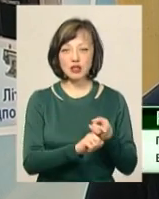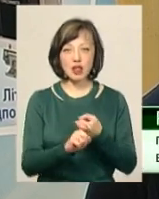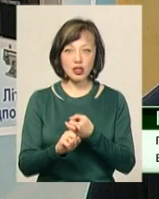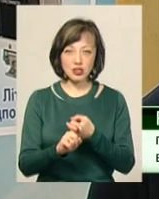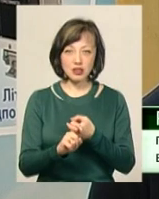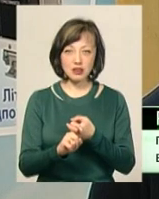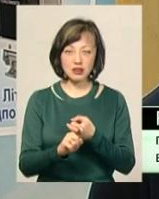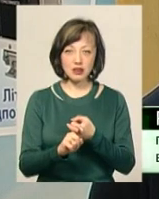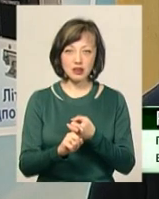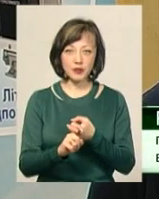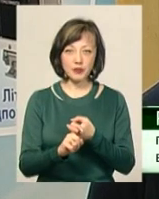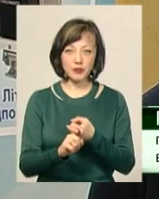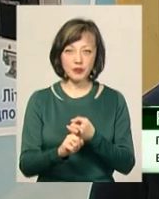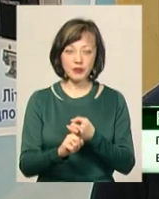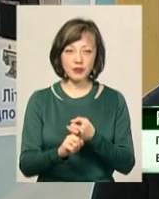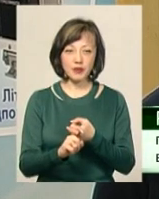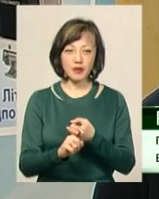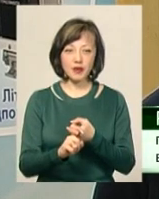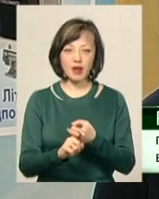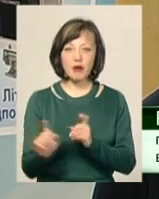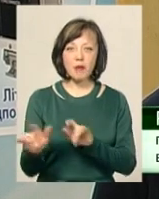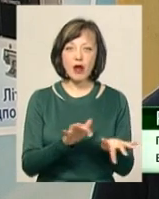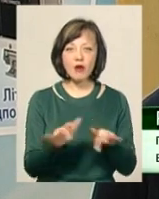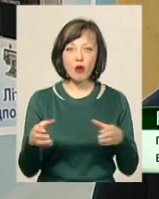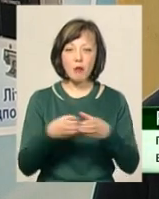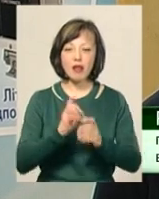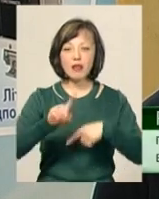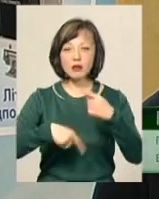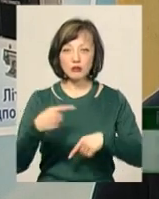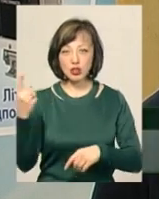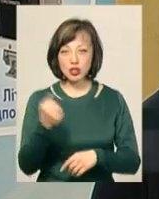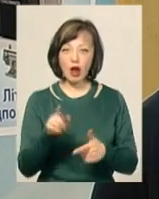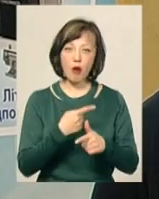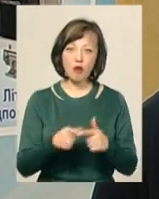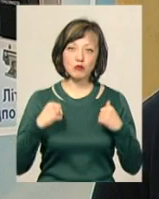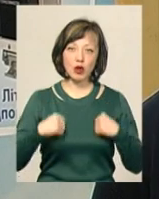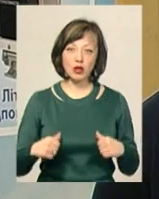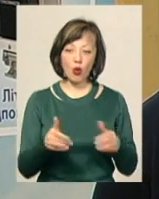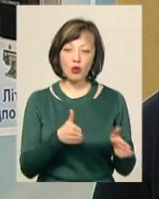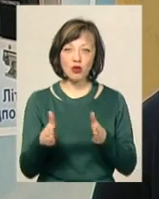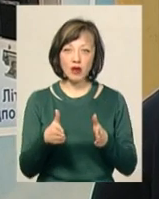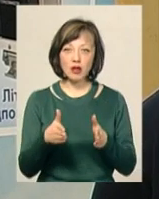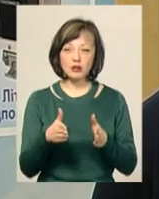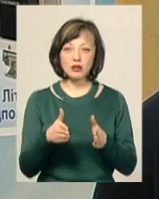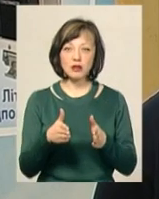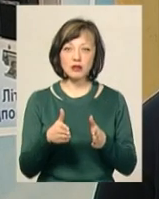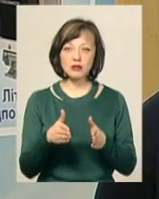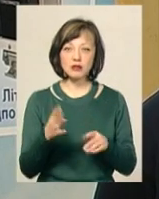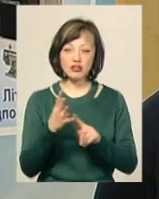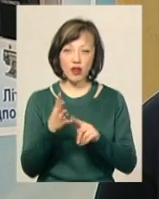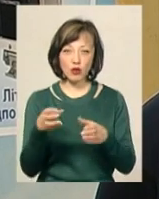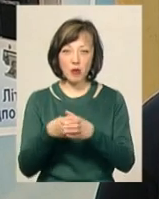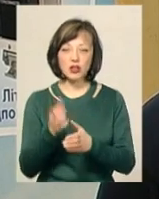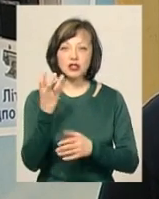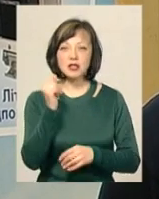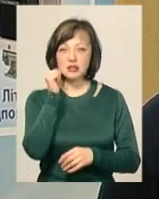скажімо так, маневр команди на наступний тиждень. Або спокійно готуватись і чекати суперника, або ще завтра